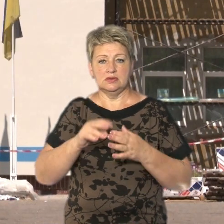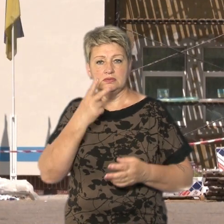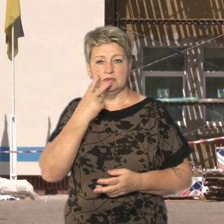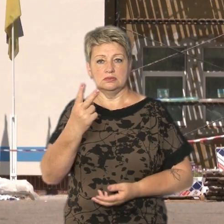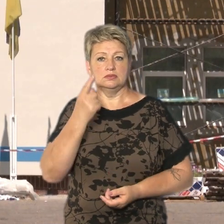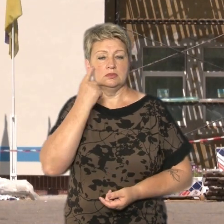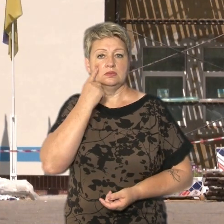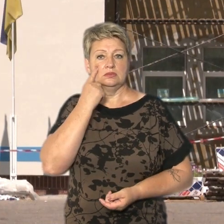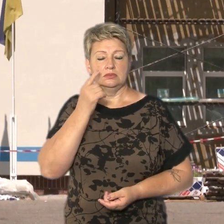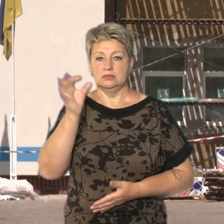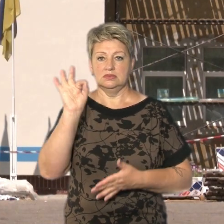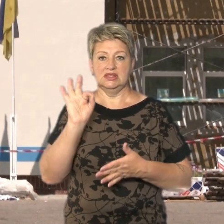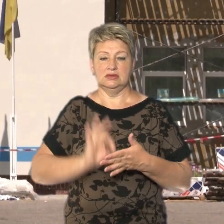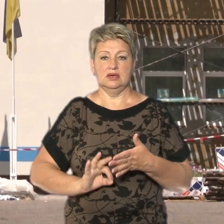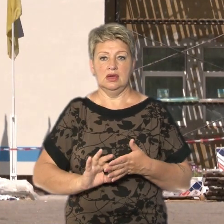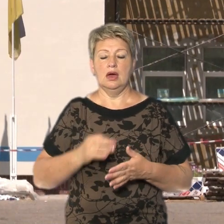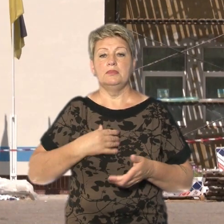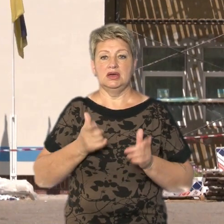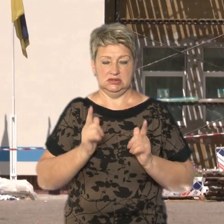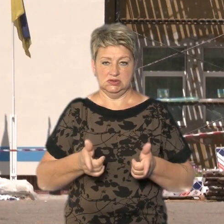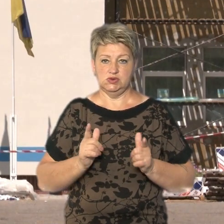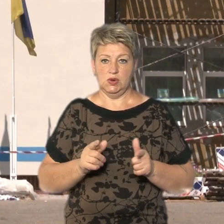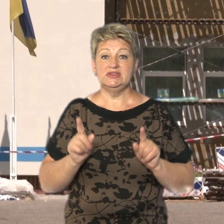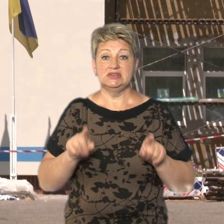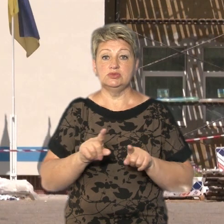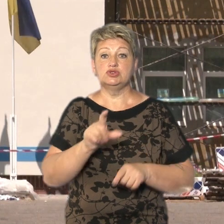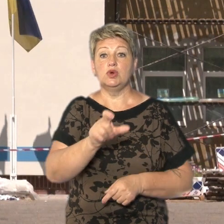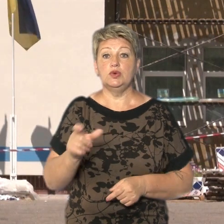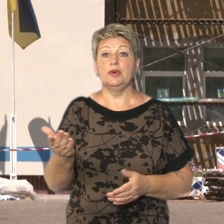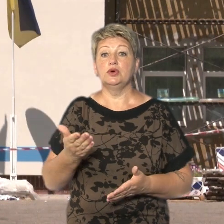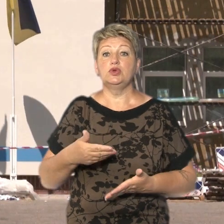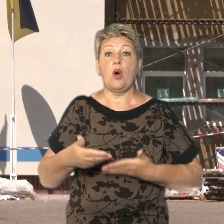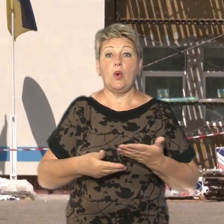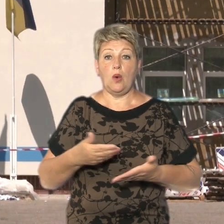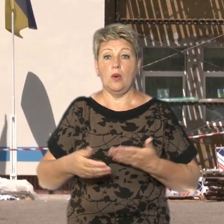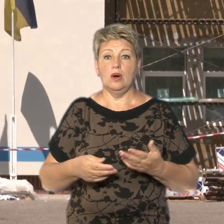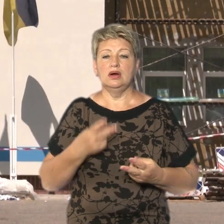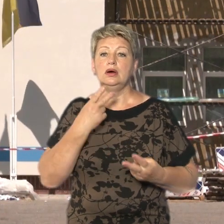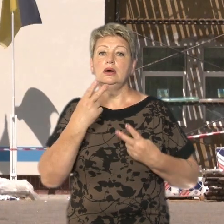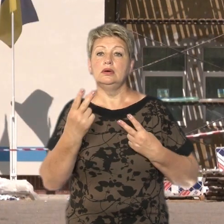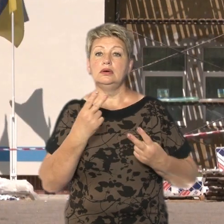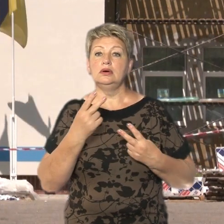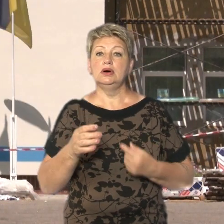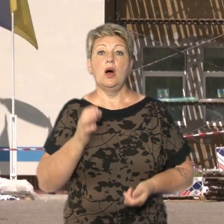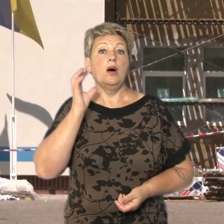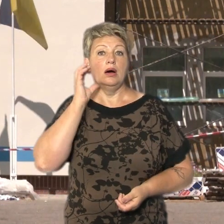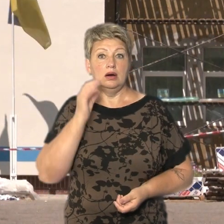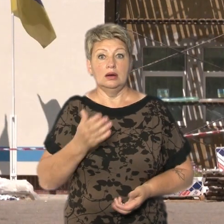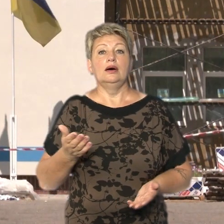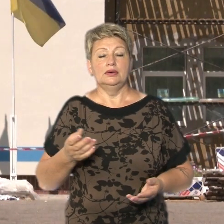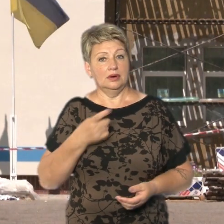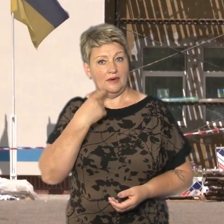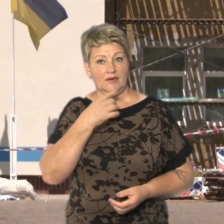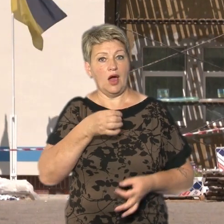Дані. І він, в принципі, ми згодні з тим, тому що люди, які що ходять, відгуки ми всі чуємо живі. Тобто навіть